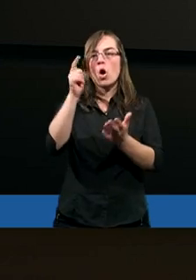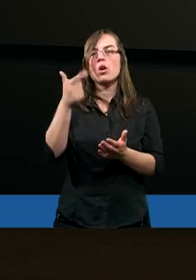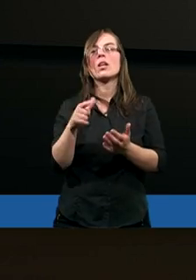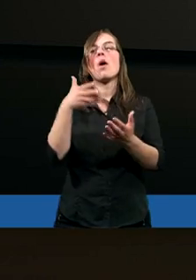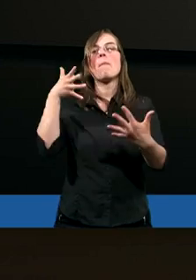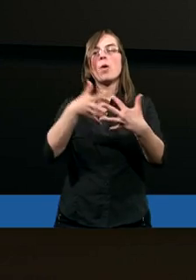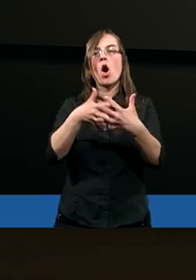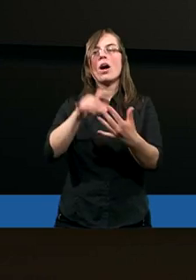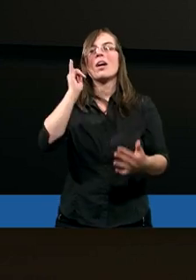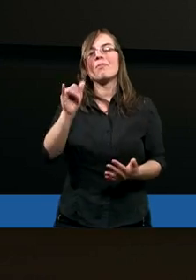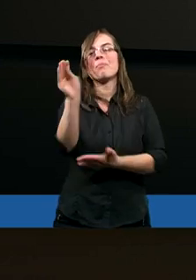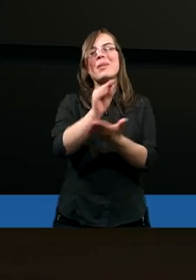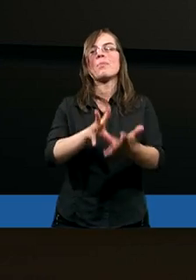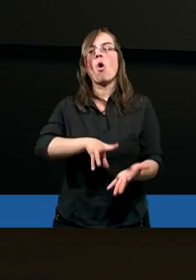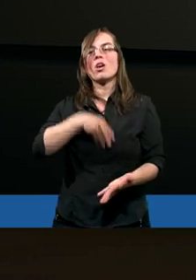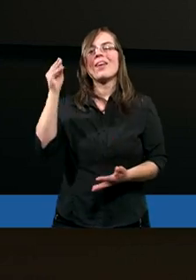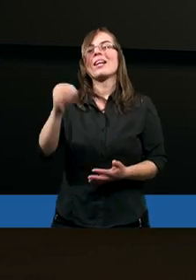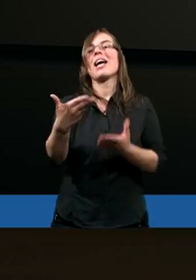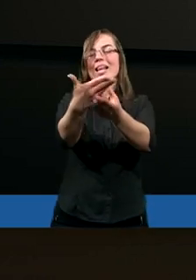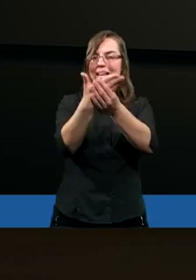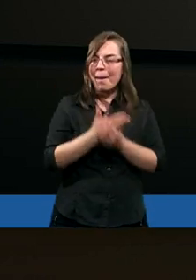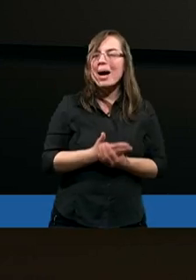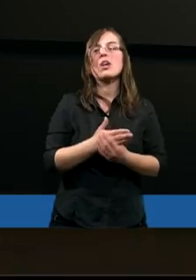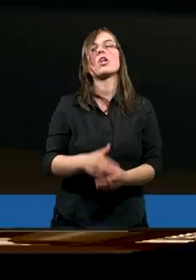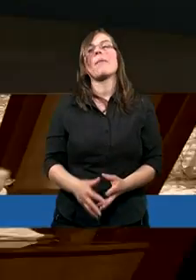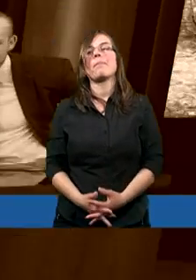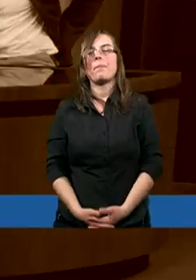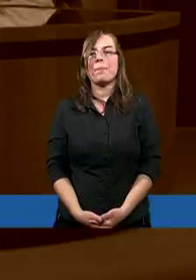Proroctwa i Pismo Święte. Zapraszam.